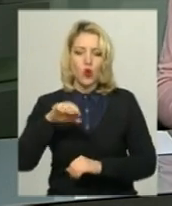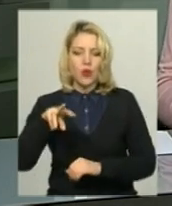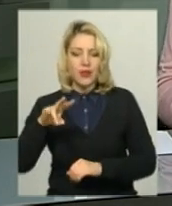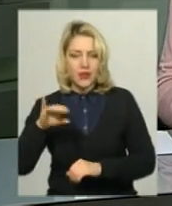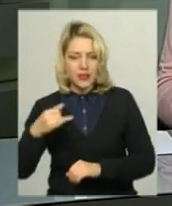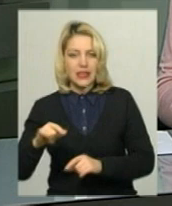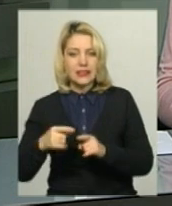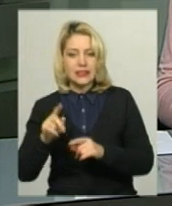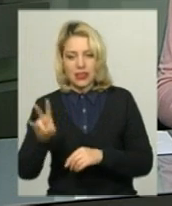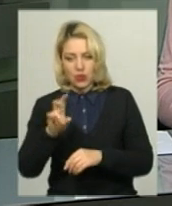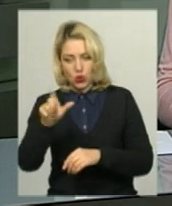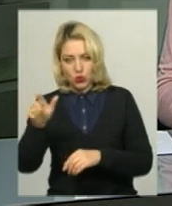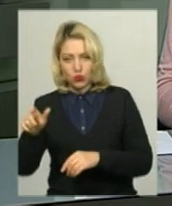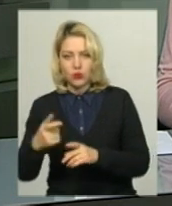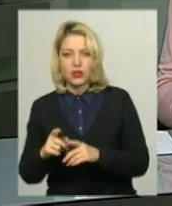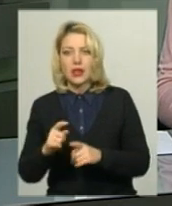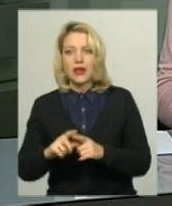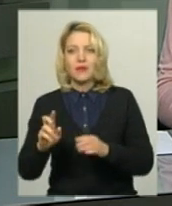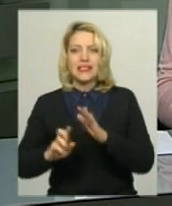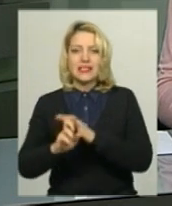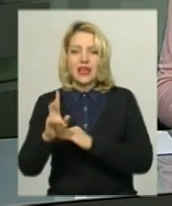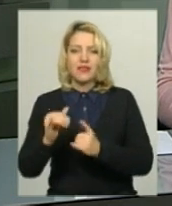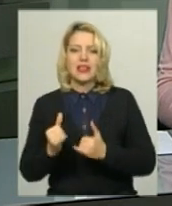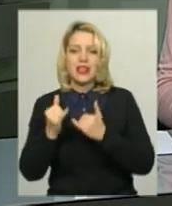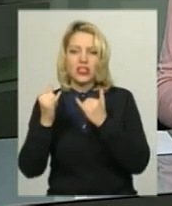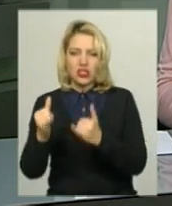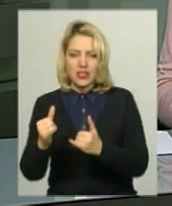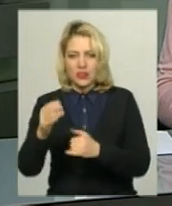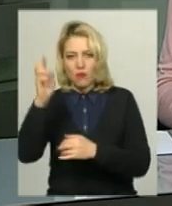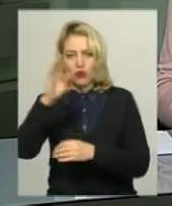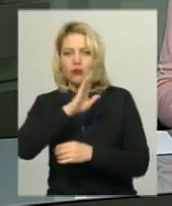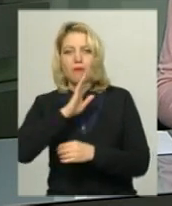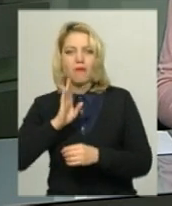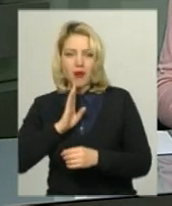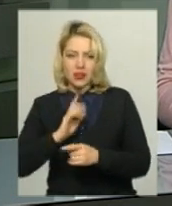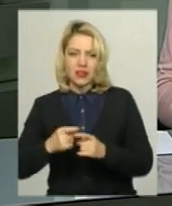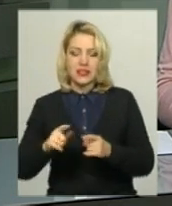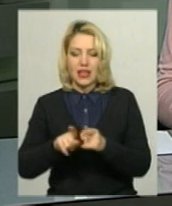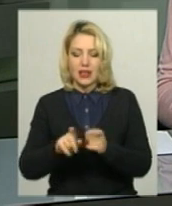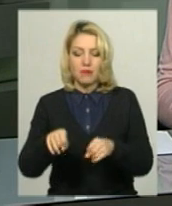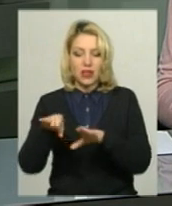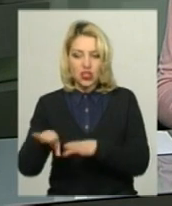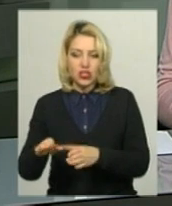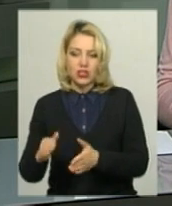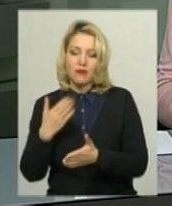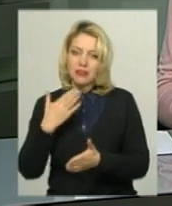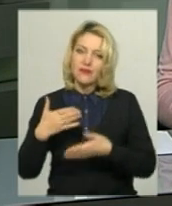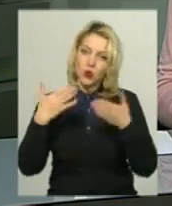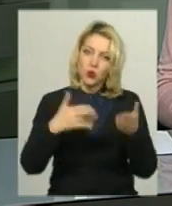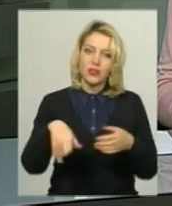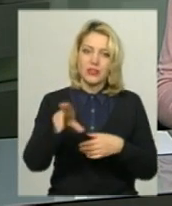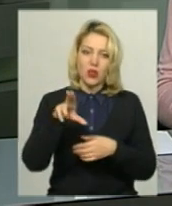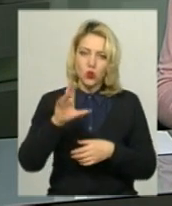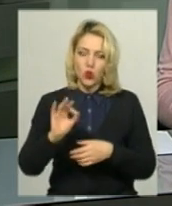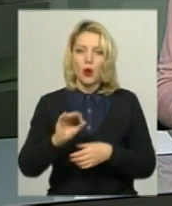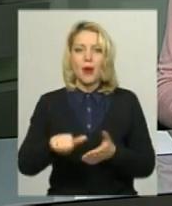це парафіяни церкви на честь ікони Божої Матері – Неопалима Купіна. З відповідним рішенням вони звернулись до митрополита Хмельницького та